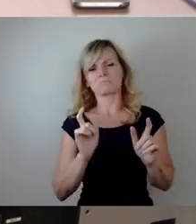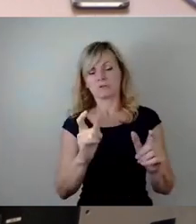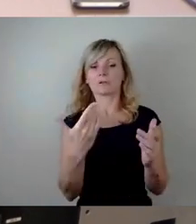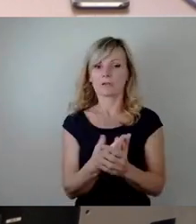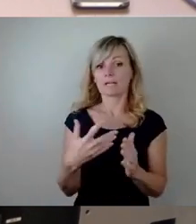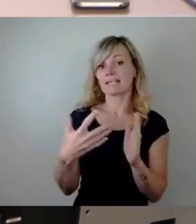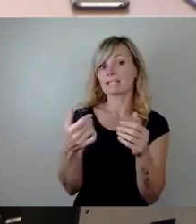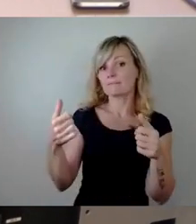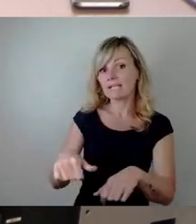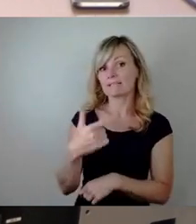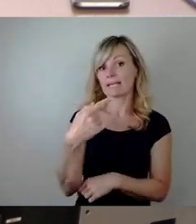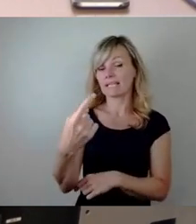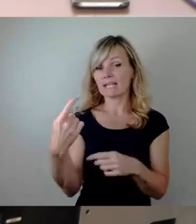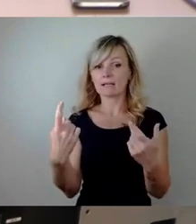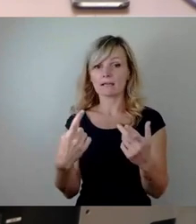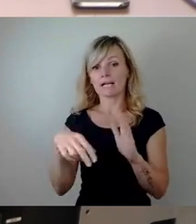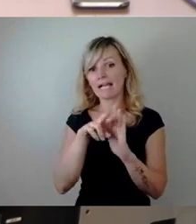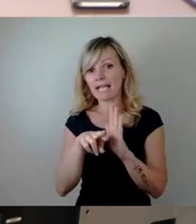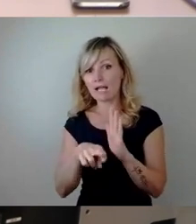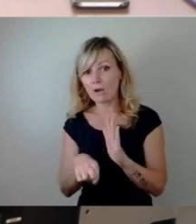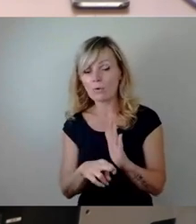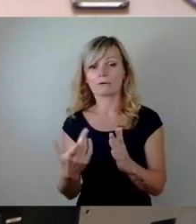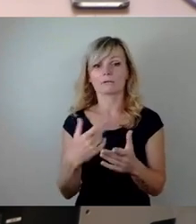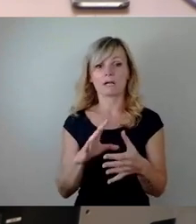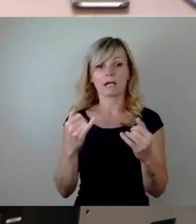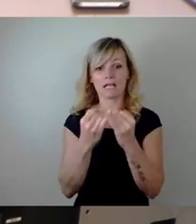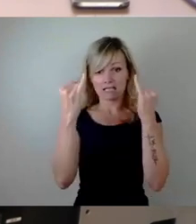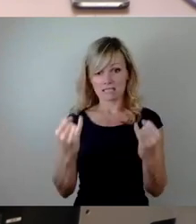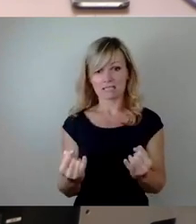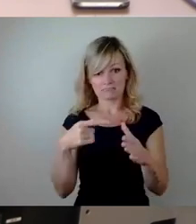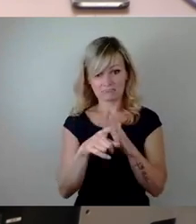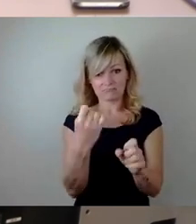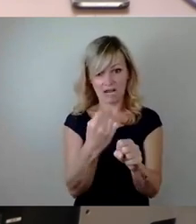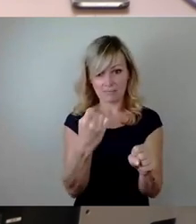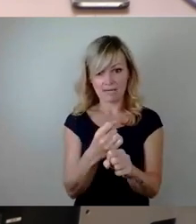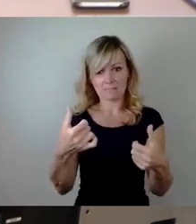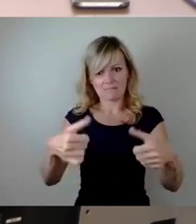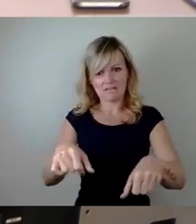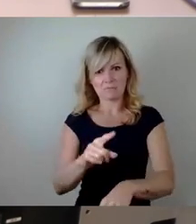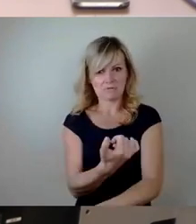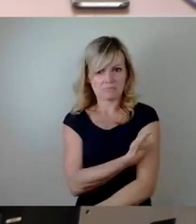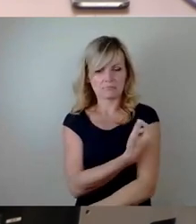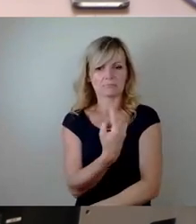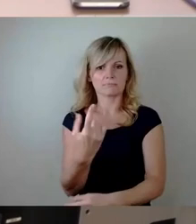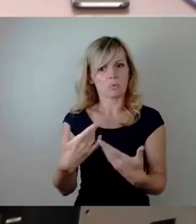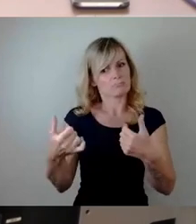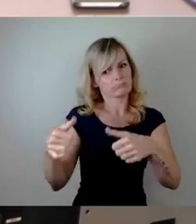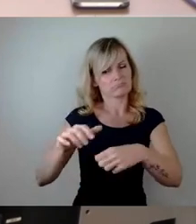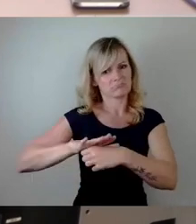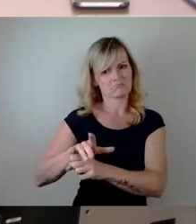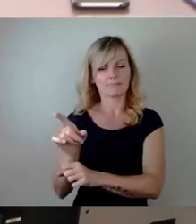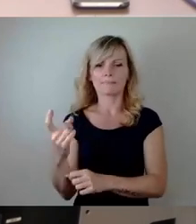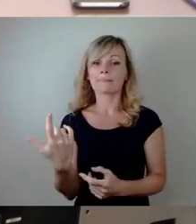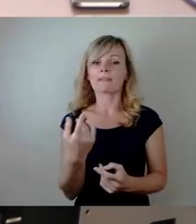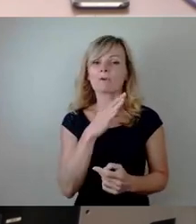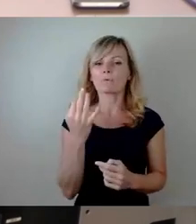einrichtungsbezogene Impfpflicht dennoch zur Impfung genötigt. Für viele Geimpfte war die Impfung aber nicht nur ein Ausweg